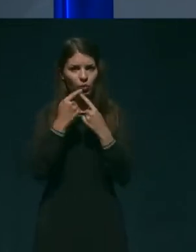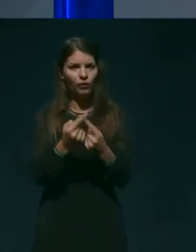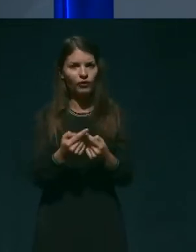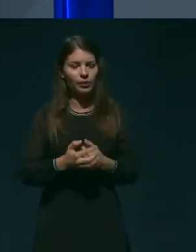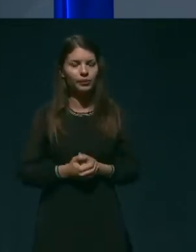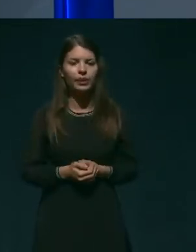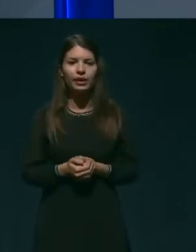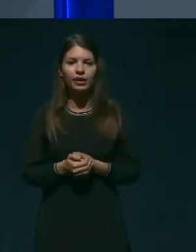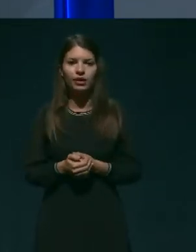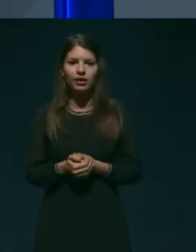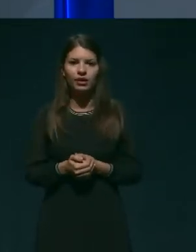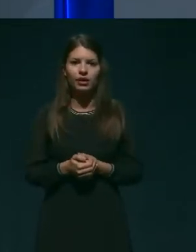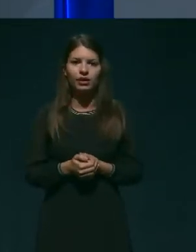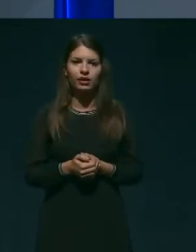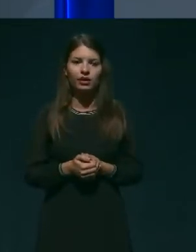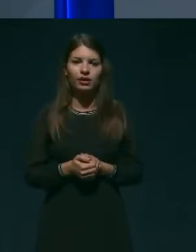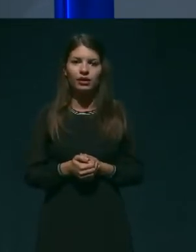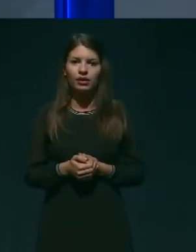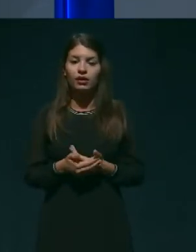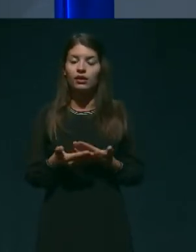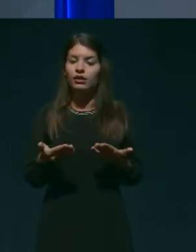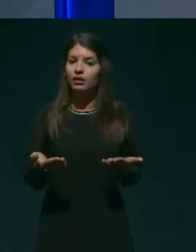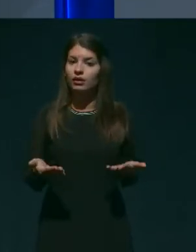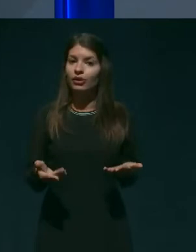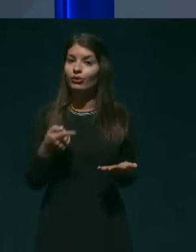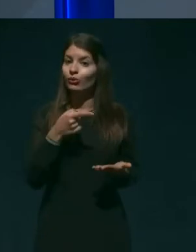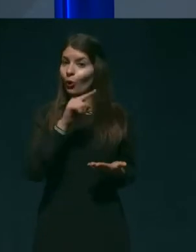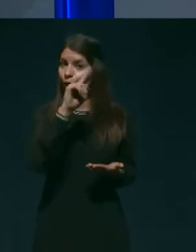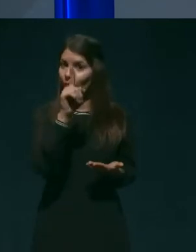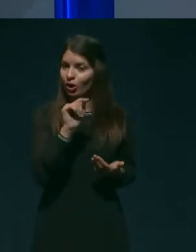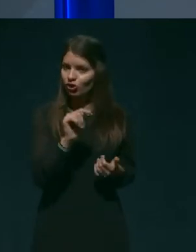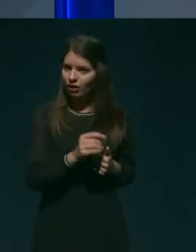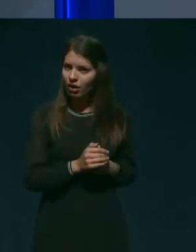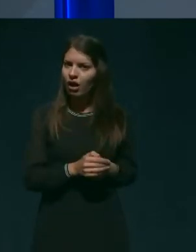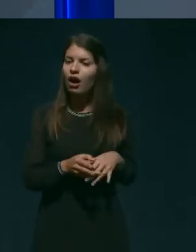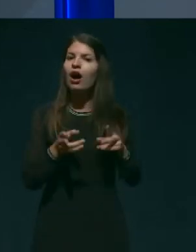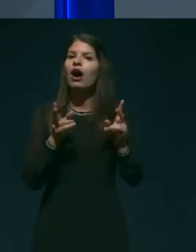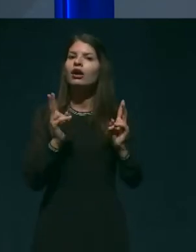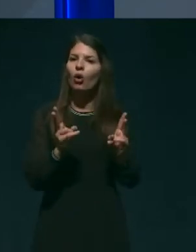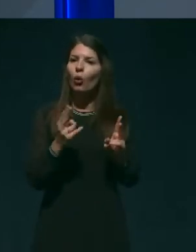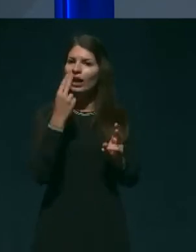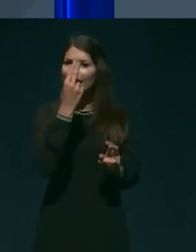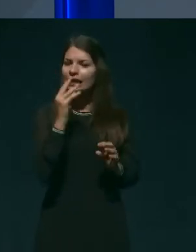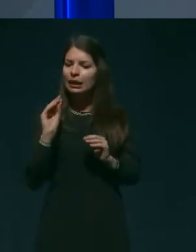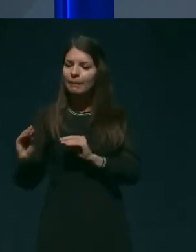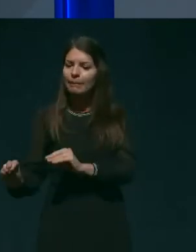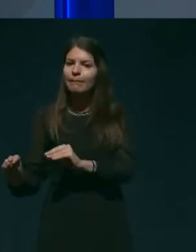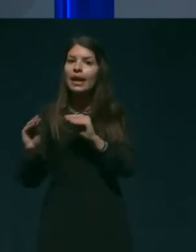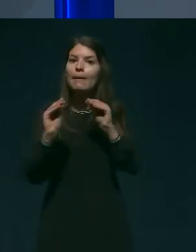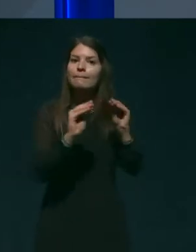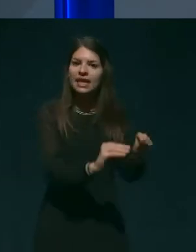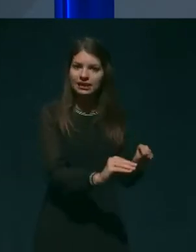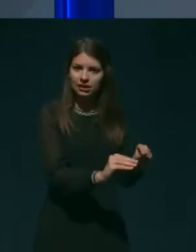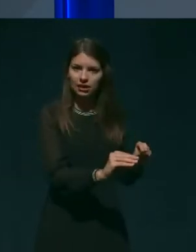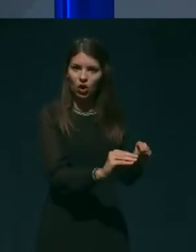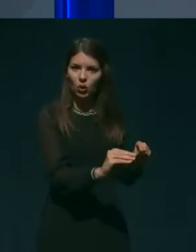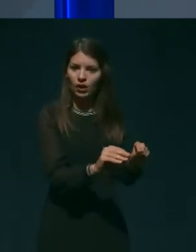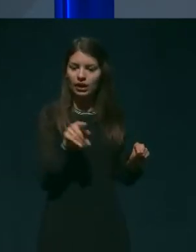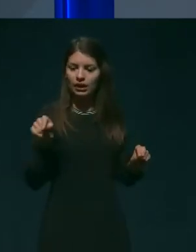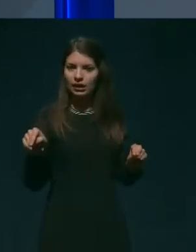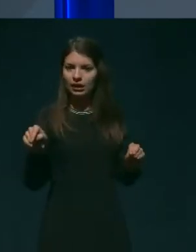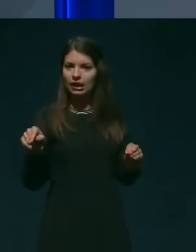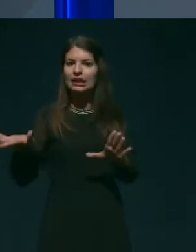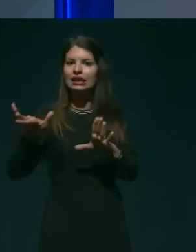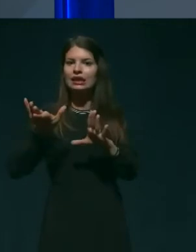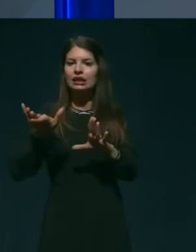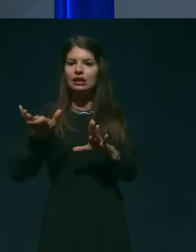bilo postavljeno zdaj nedavno. Namreč, kako je s tem premeščanjem ponovem stanovalcev,